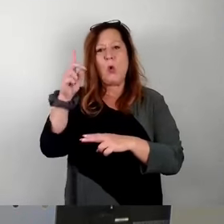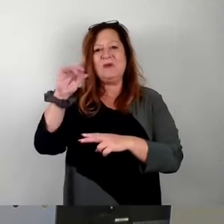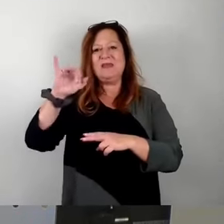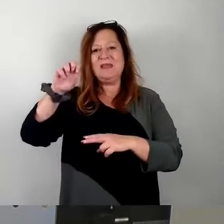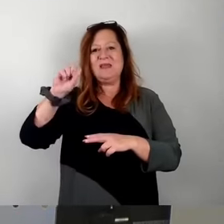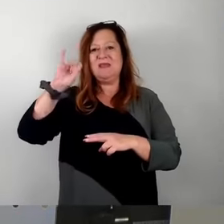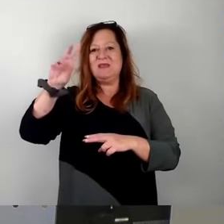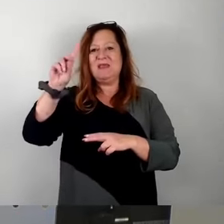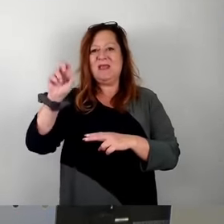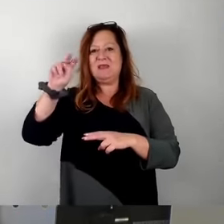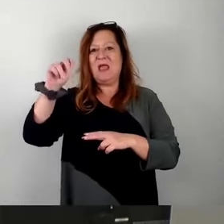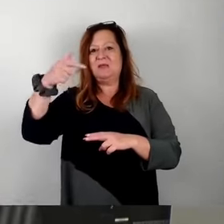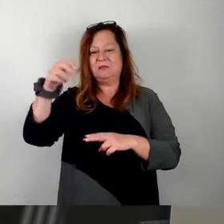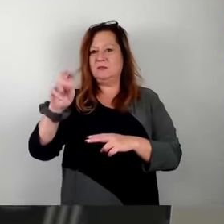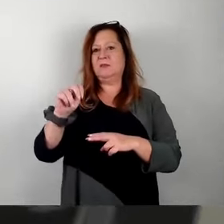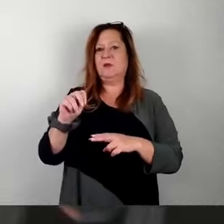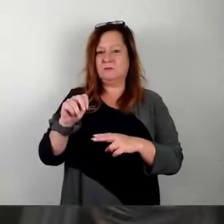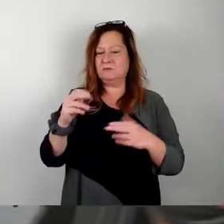wollen würde.